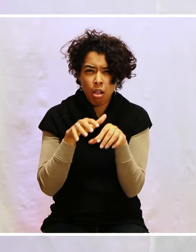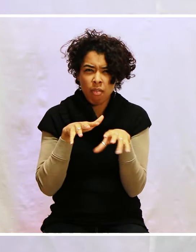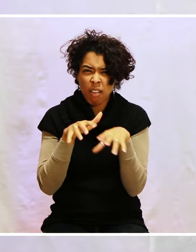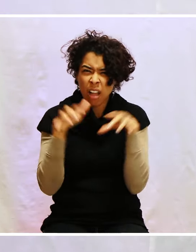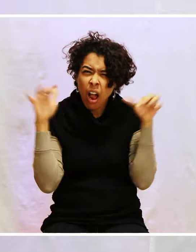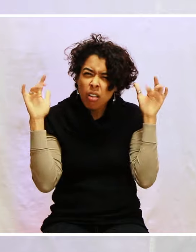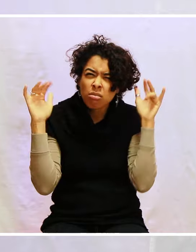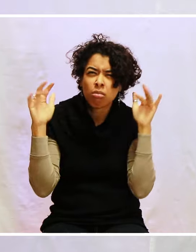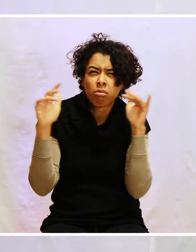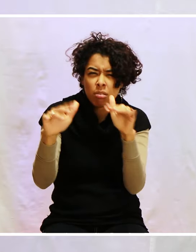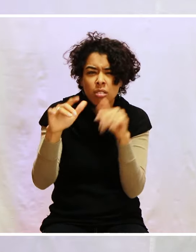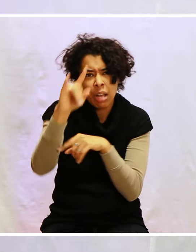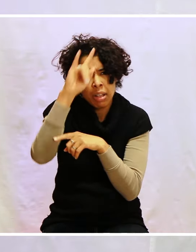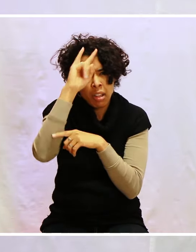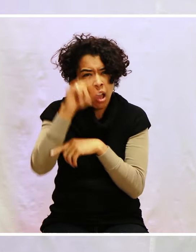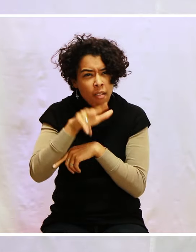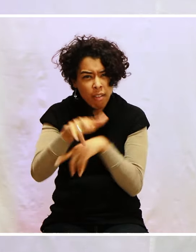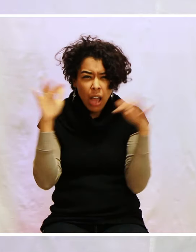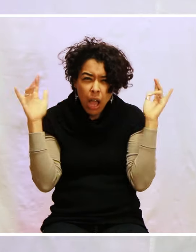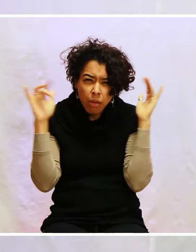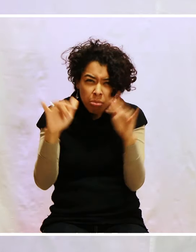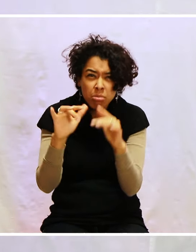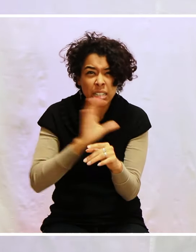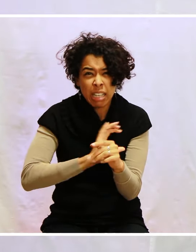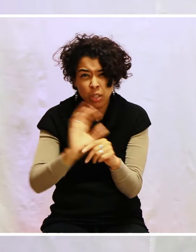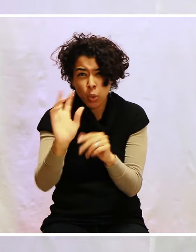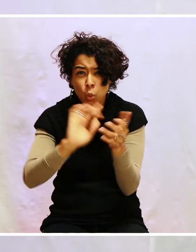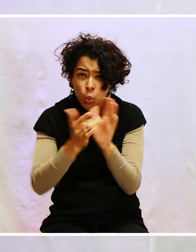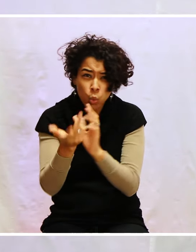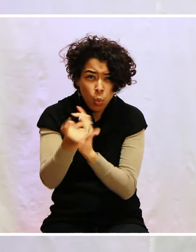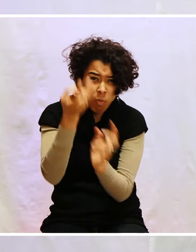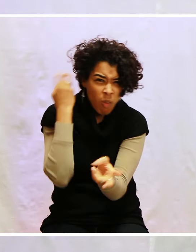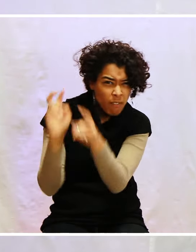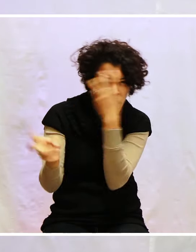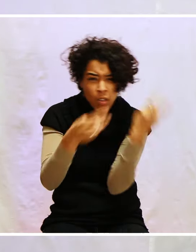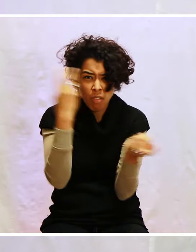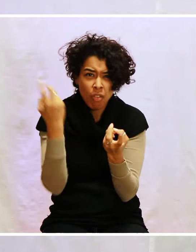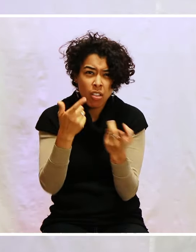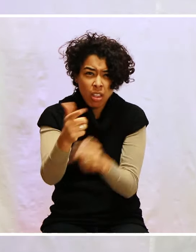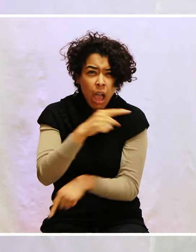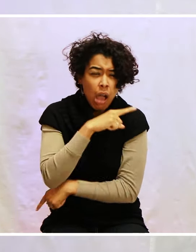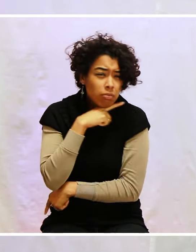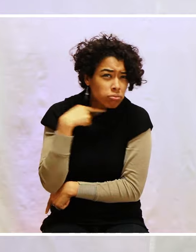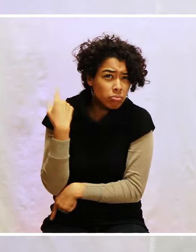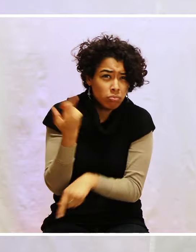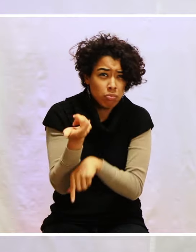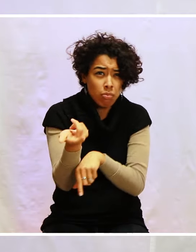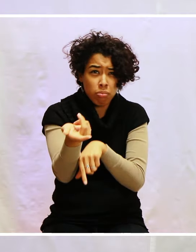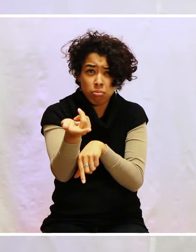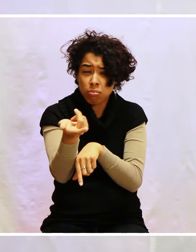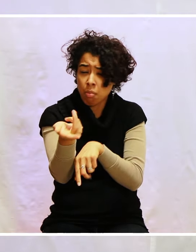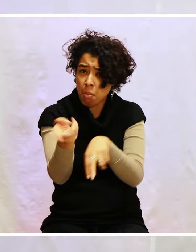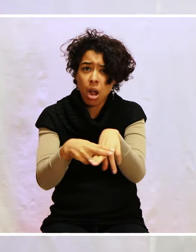ruiner ta vie, allait voler tout ce que tu pouvais avoir. Il allait t'égorger jusqu'à ce que tu meurs.